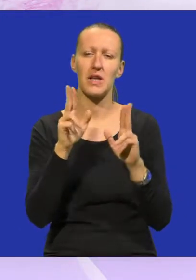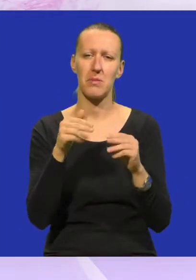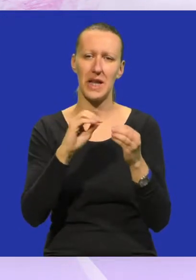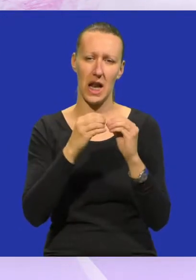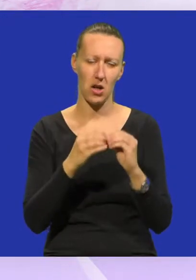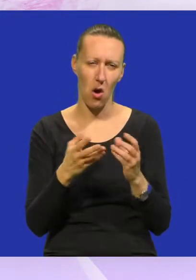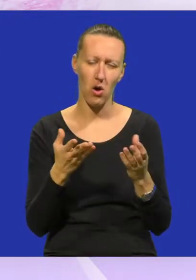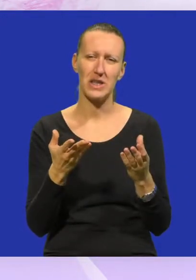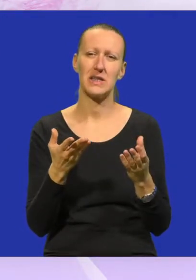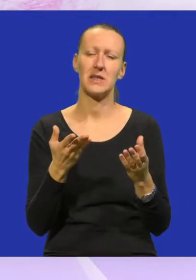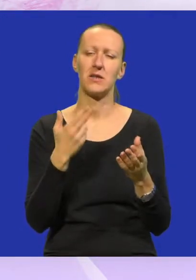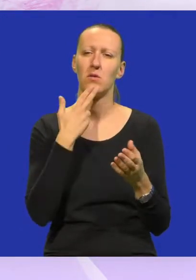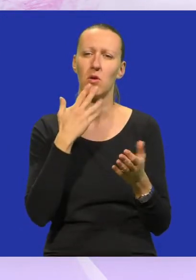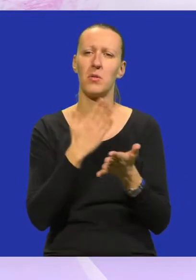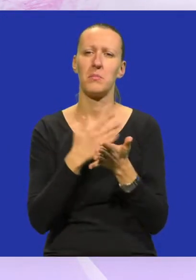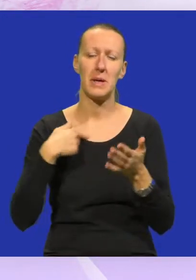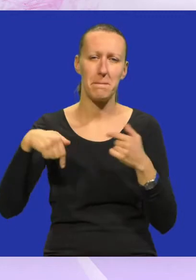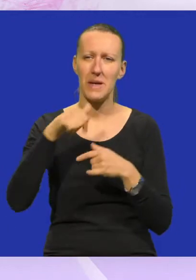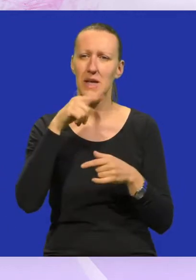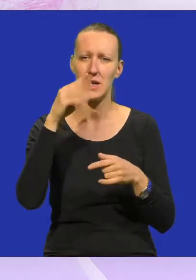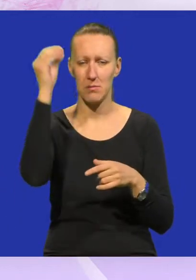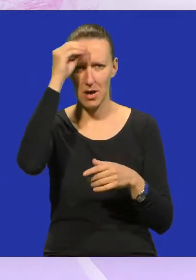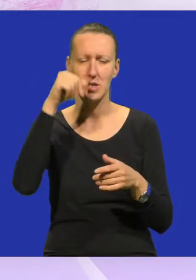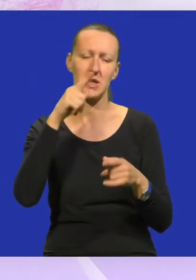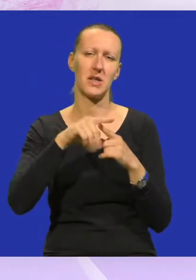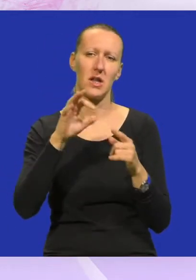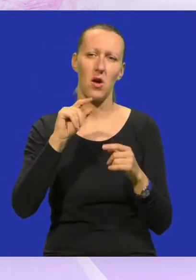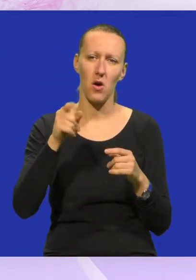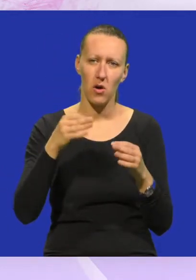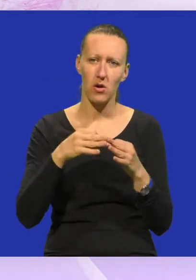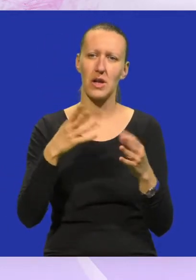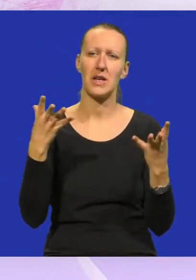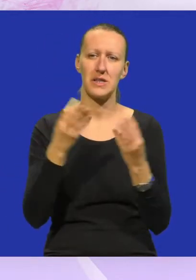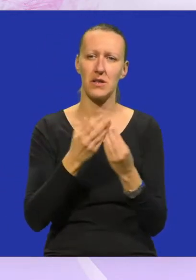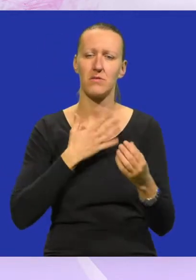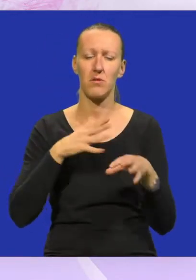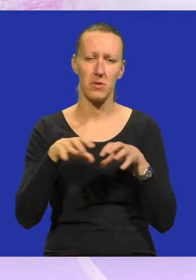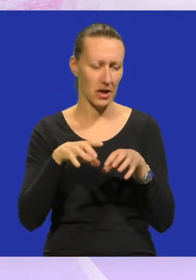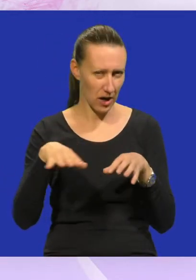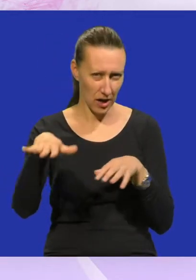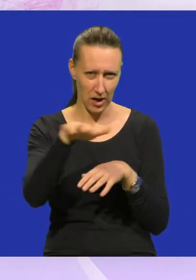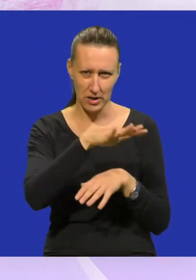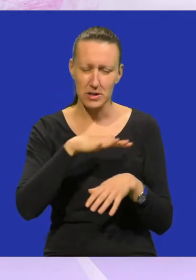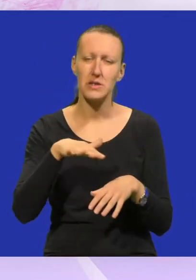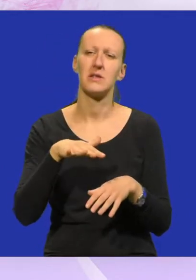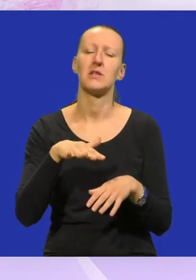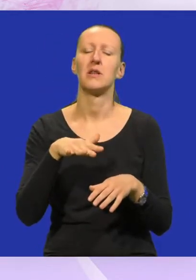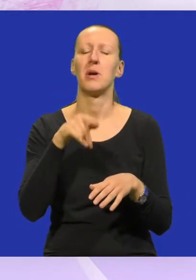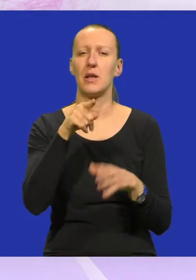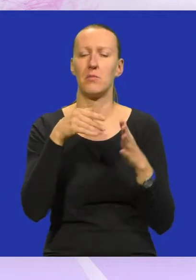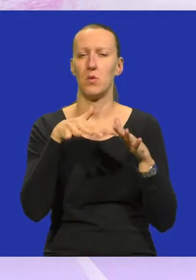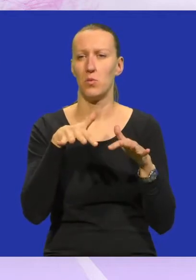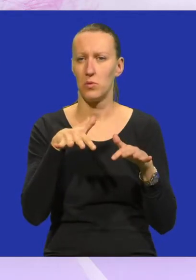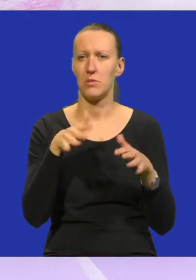radionice u kojima bi mi i praktično i teoretski, zajedno sa svojim suradnicima, tim